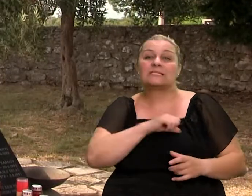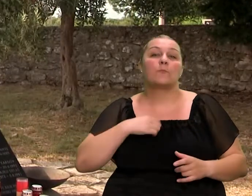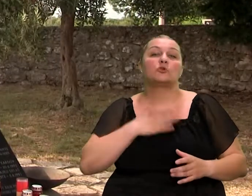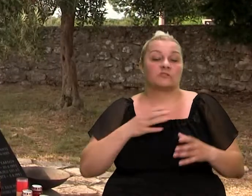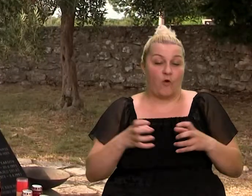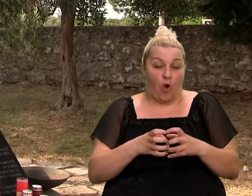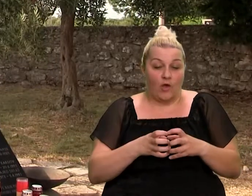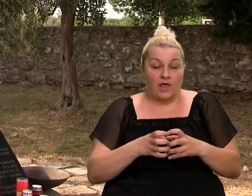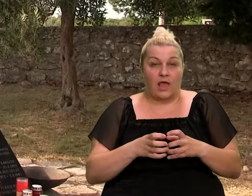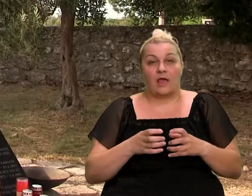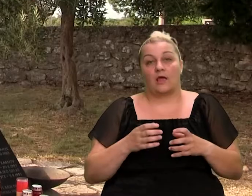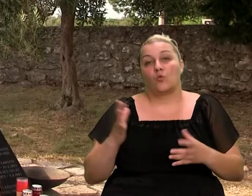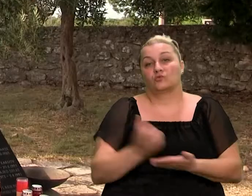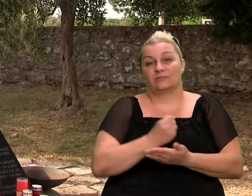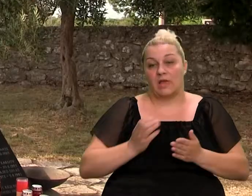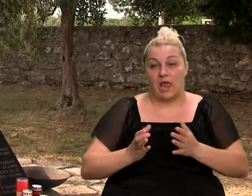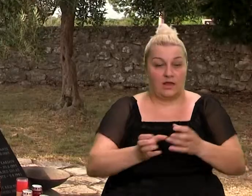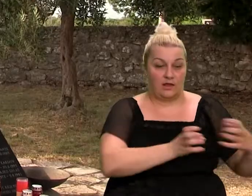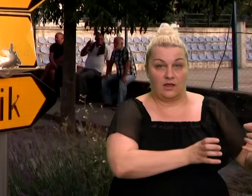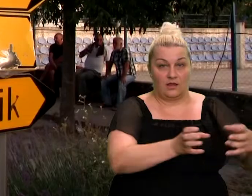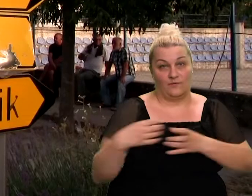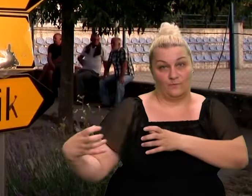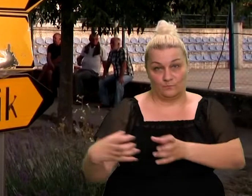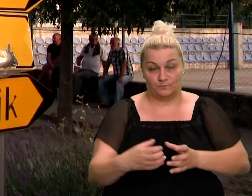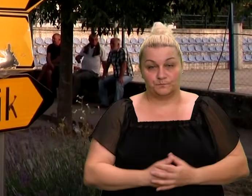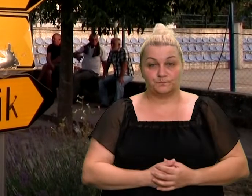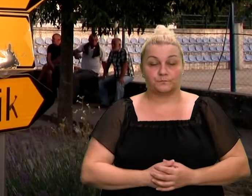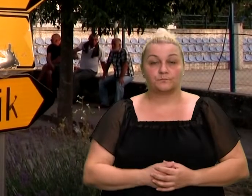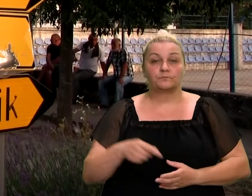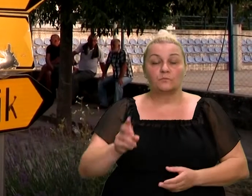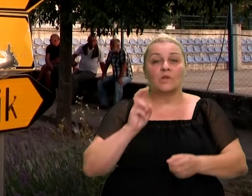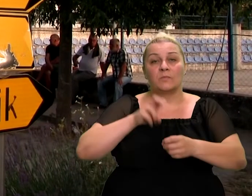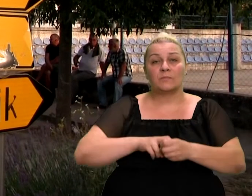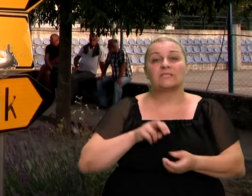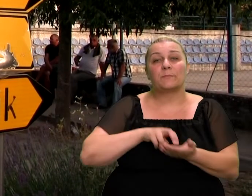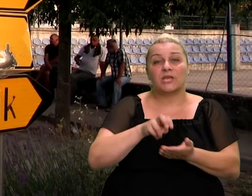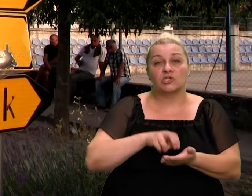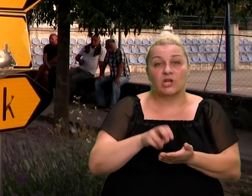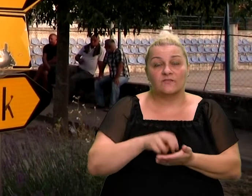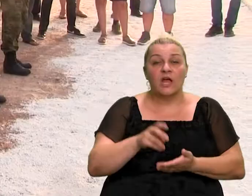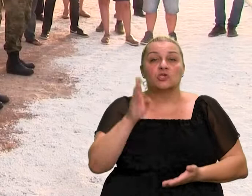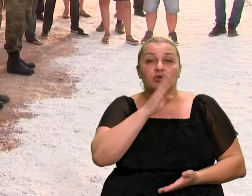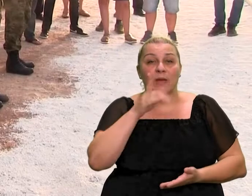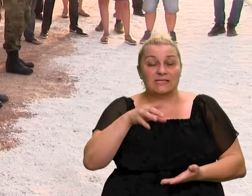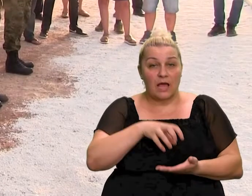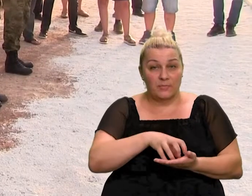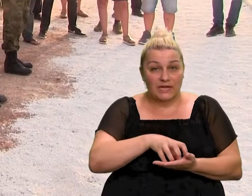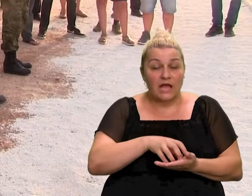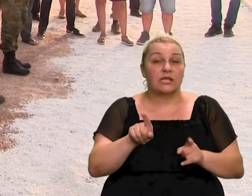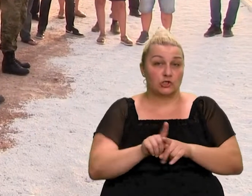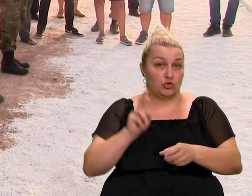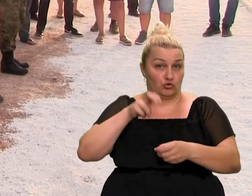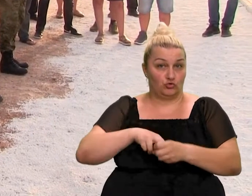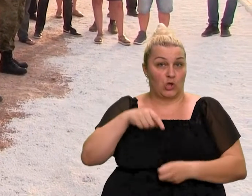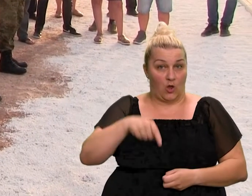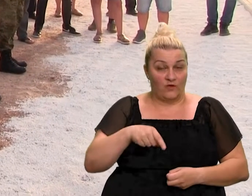ovisan o sebi i o svom uspjehu. I četiri pripadnice Pješašva, 113. Šibinske brigade, aktorne su sudjelovali u